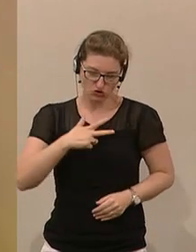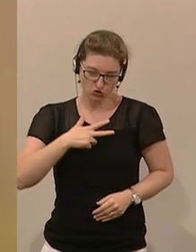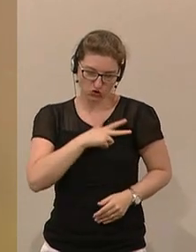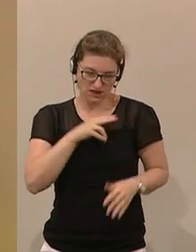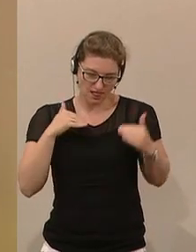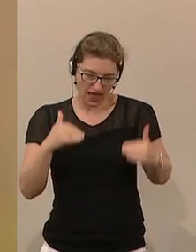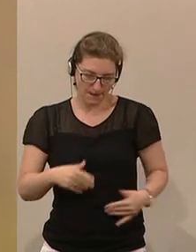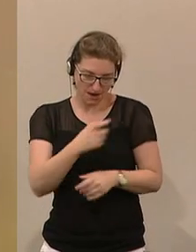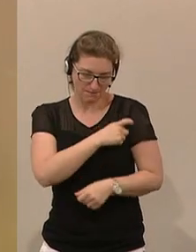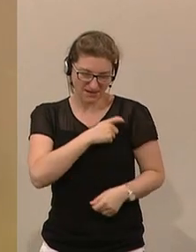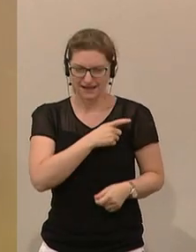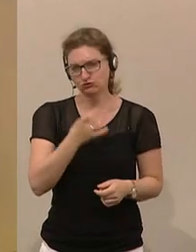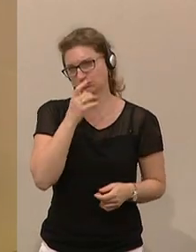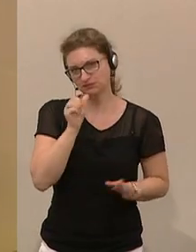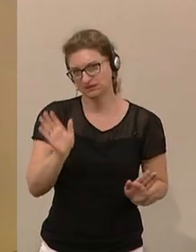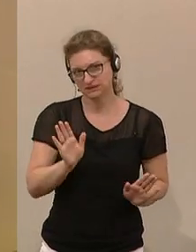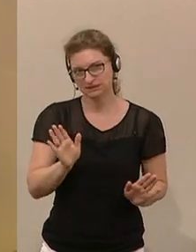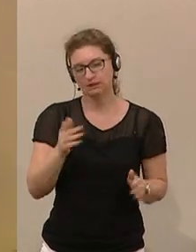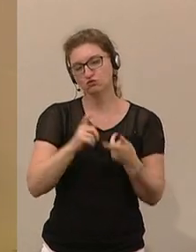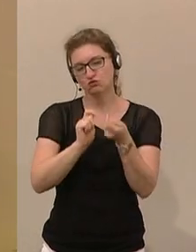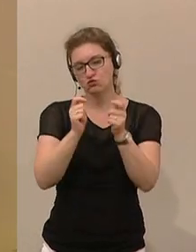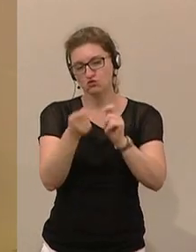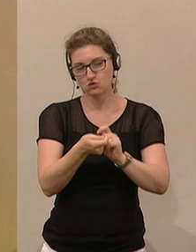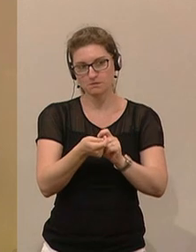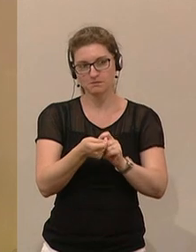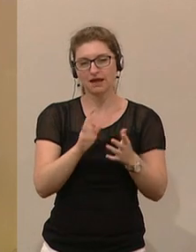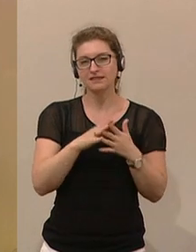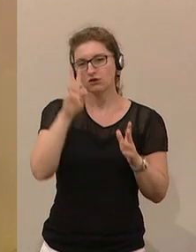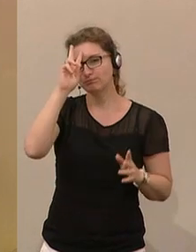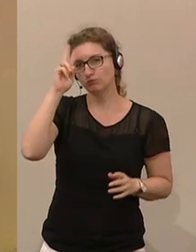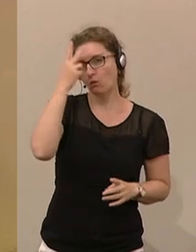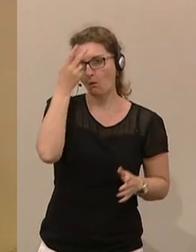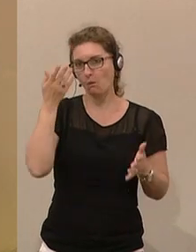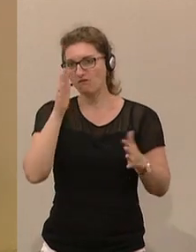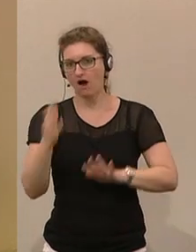Heimatpartei, stimmt auch nicht mehr. Da machen wir daraus die Umfallerpartei.